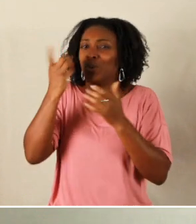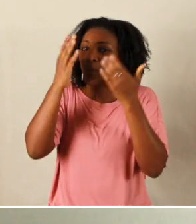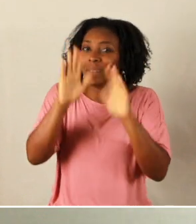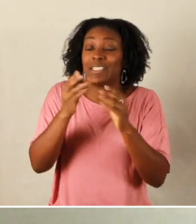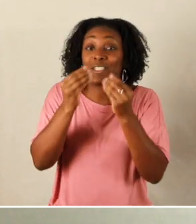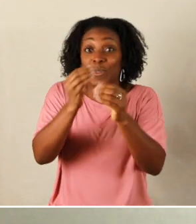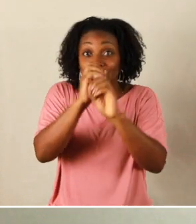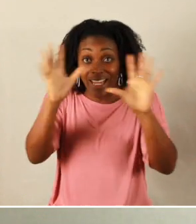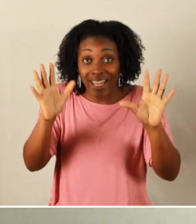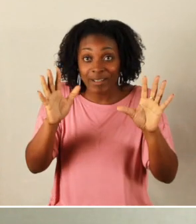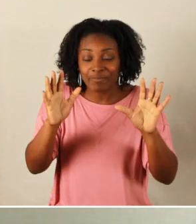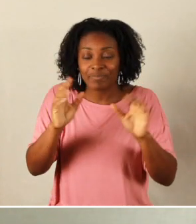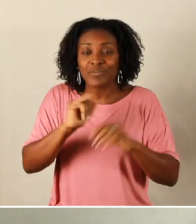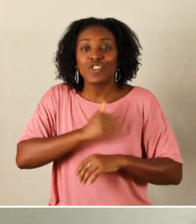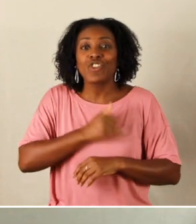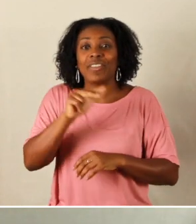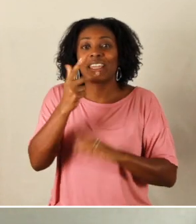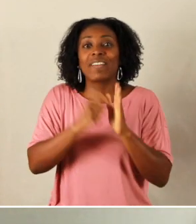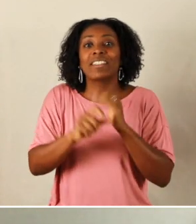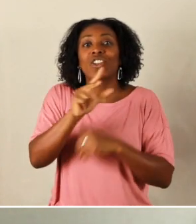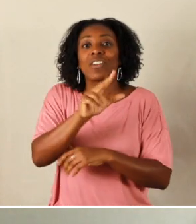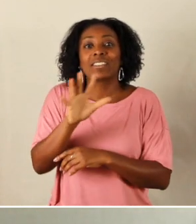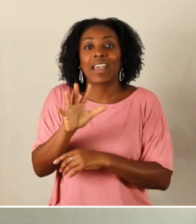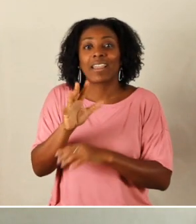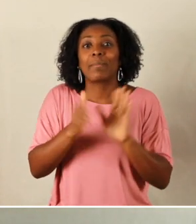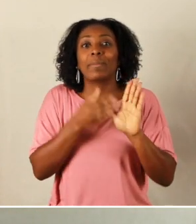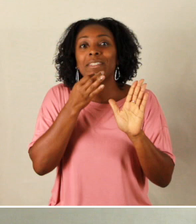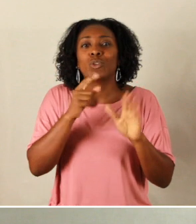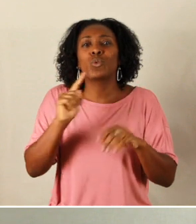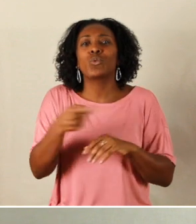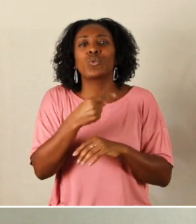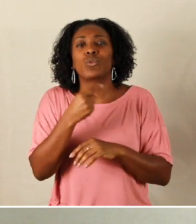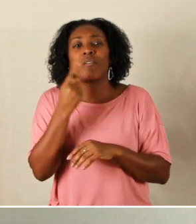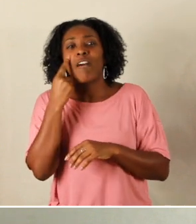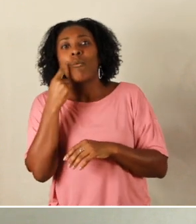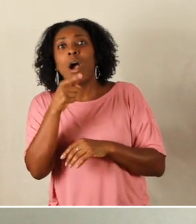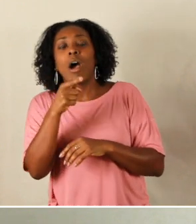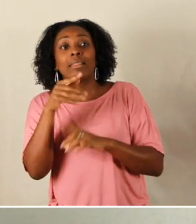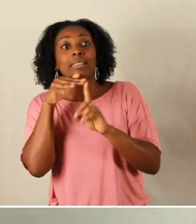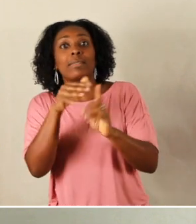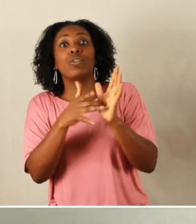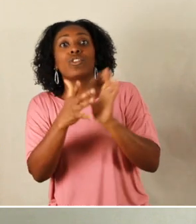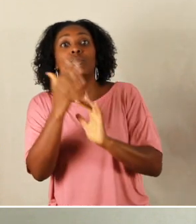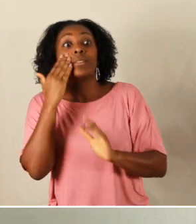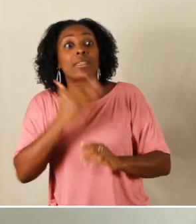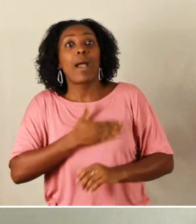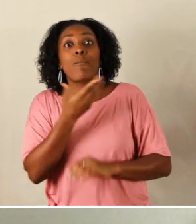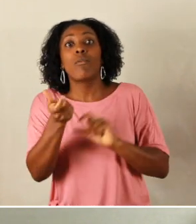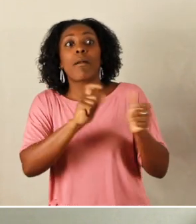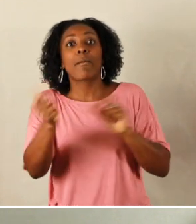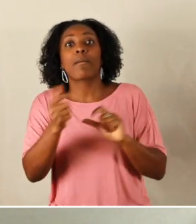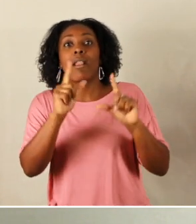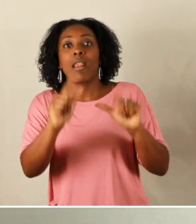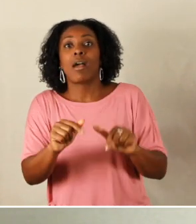alors que dieu te bénisse et puis t'éclaire aujourd'hui j'en 13 35 nous dit à tous connaîtront que vous êtes mes disciples